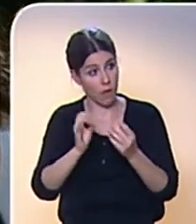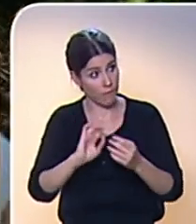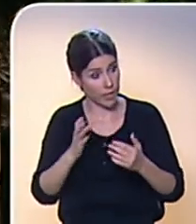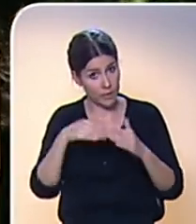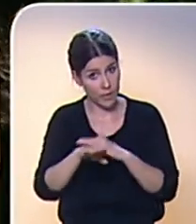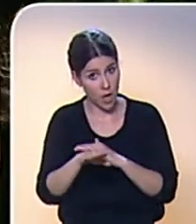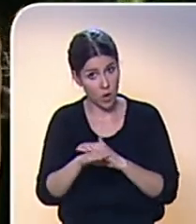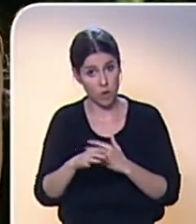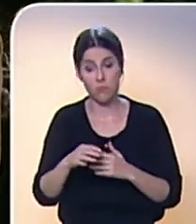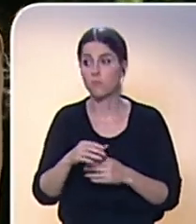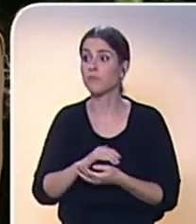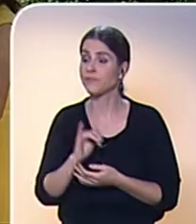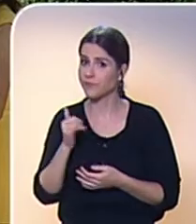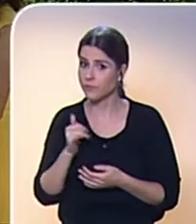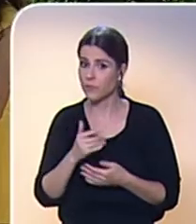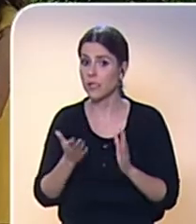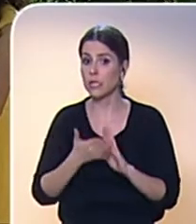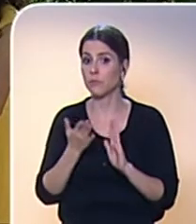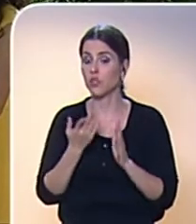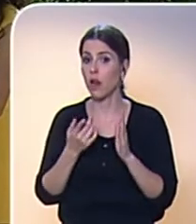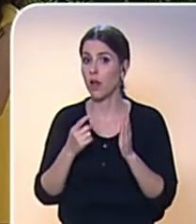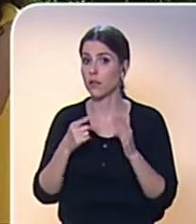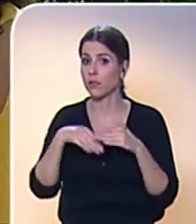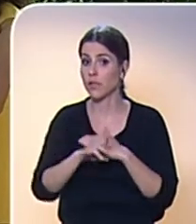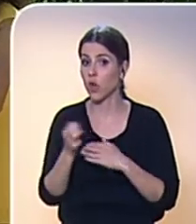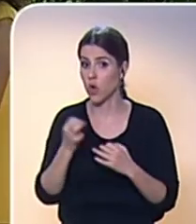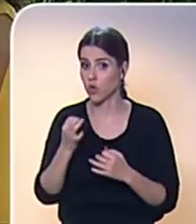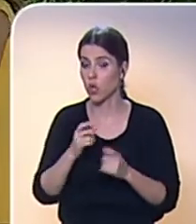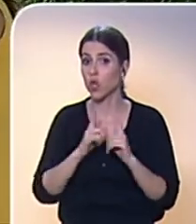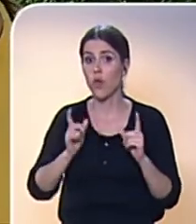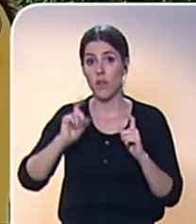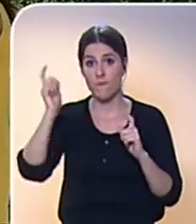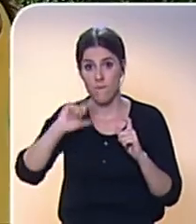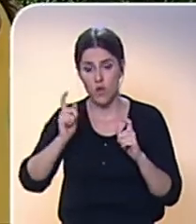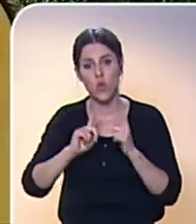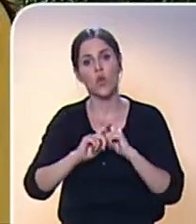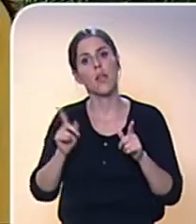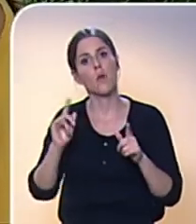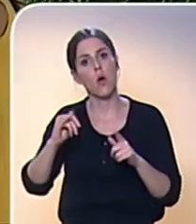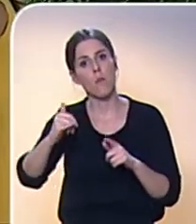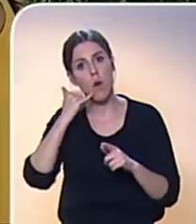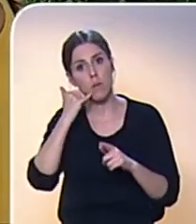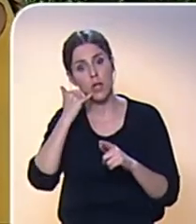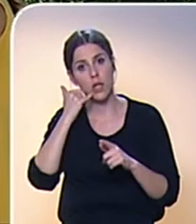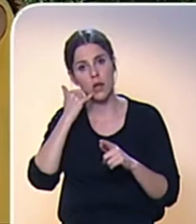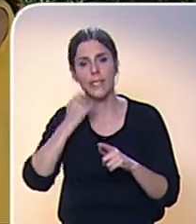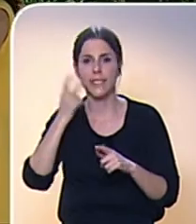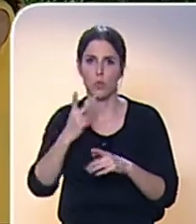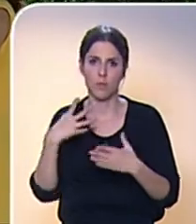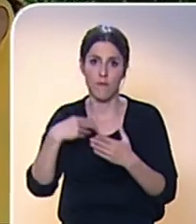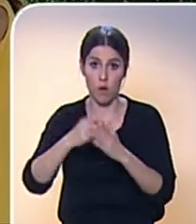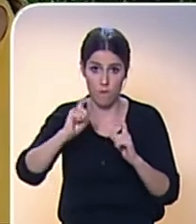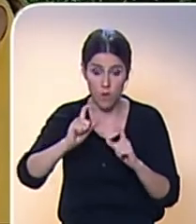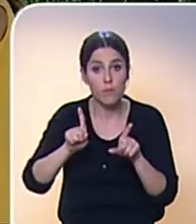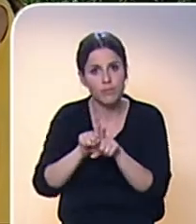máme zde příklad videa, protože fotoapráty, mobilní telefony neumí pouze fotografovat, ale natáčí i video,